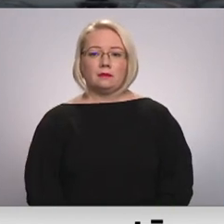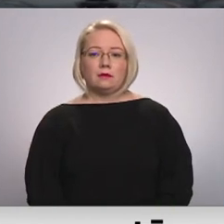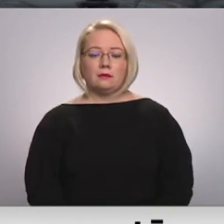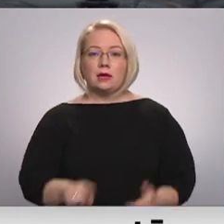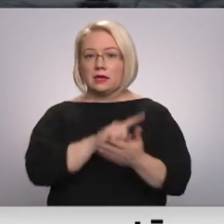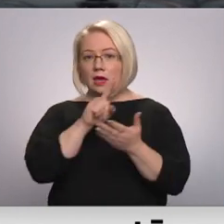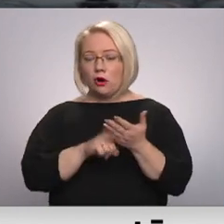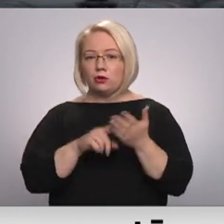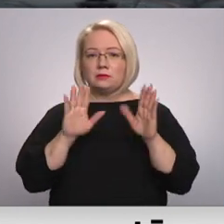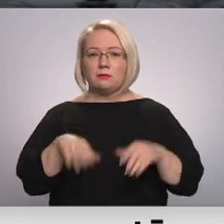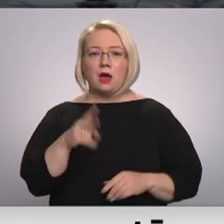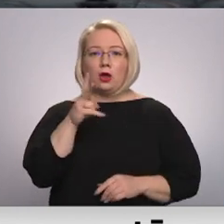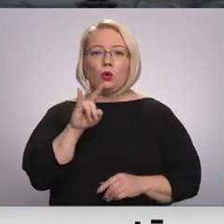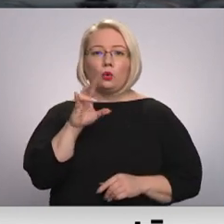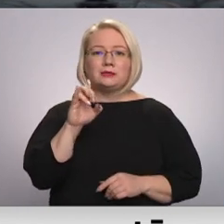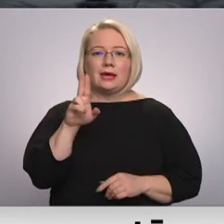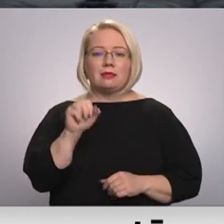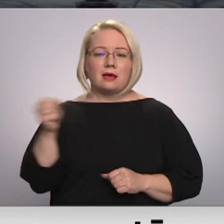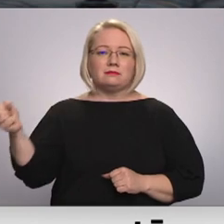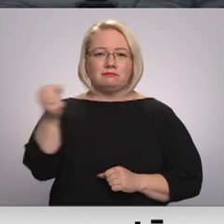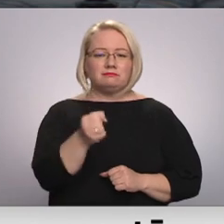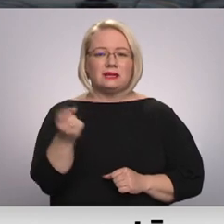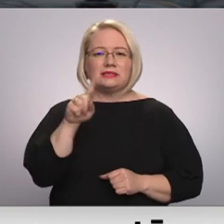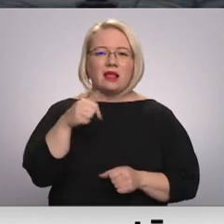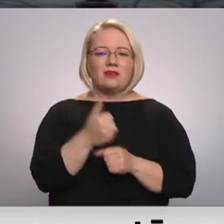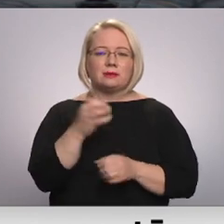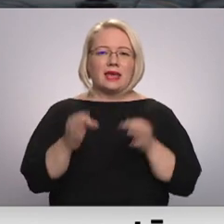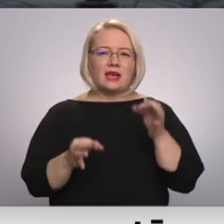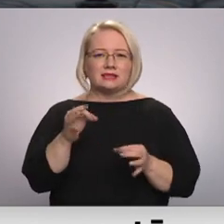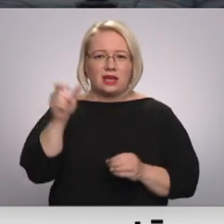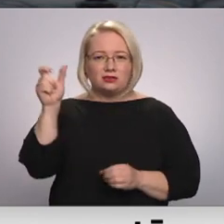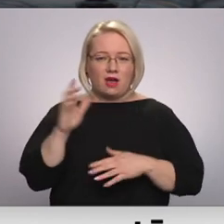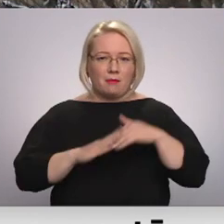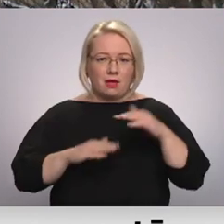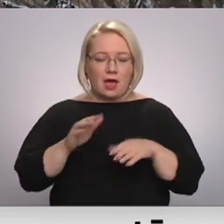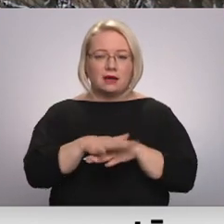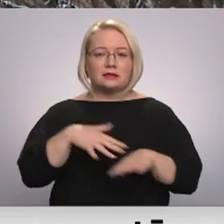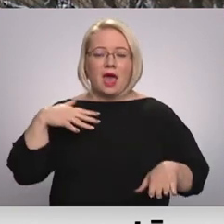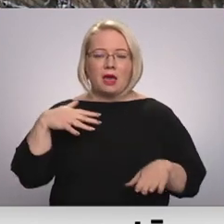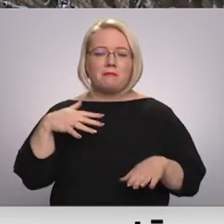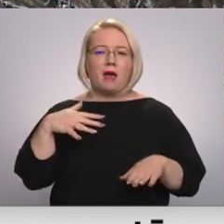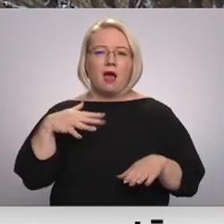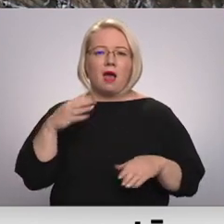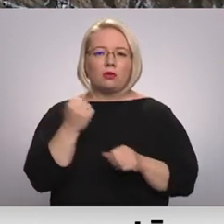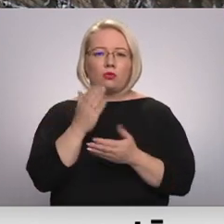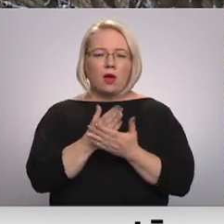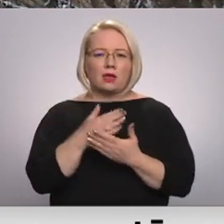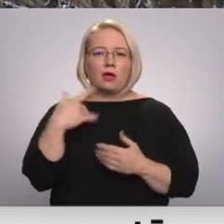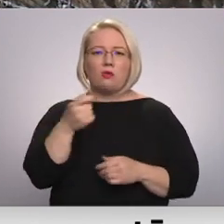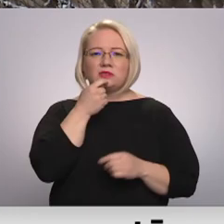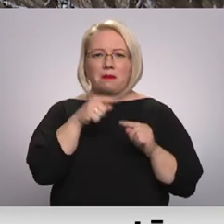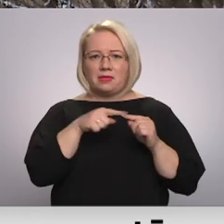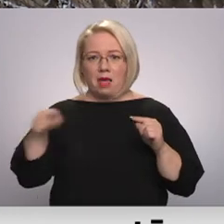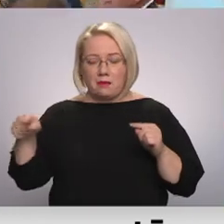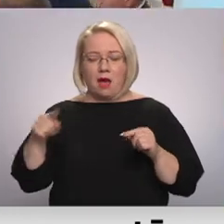Jautājums par Irēnas Kucinas iecelšanas atversmes tieses tiesnešu amatā sēmas darba kārtībā bija jau kopš septembra. Tātad izskanēja,